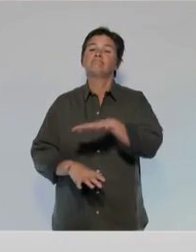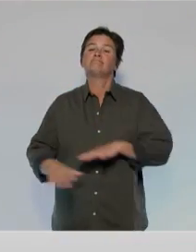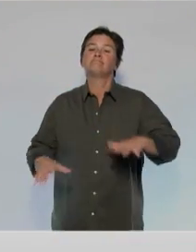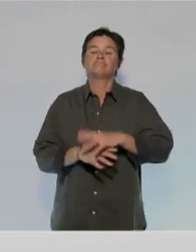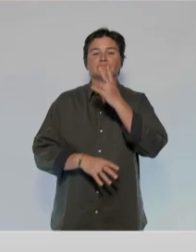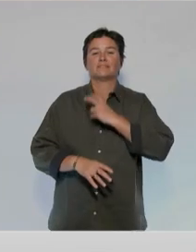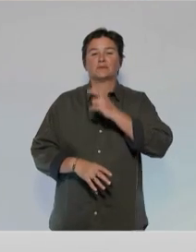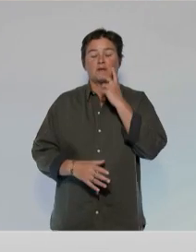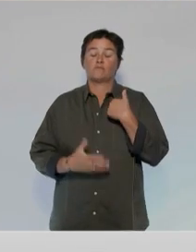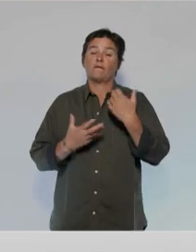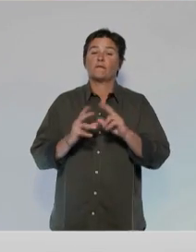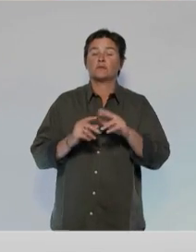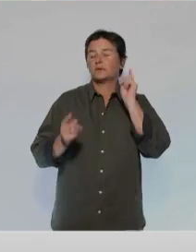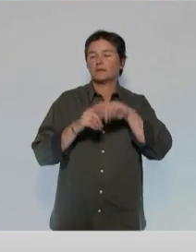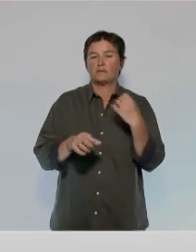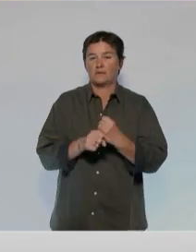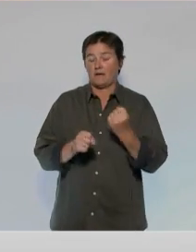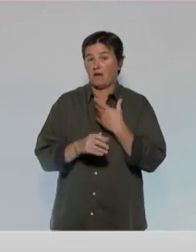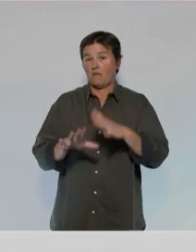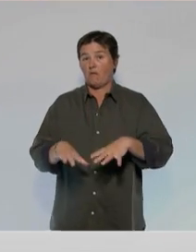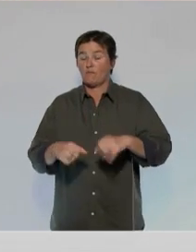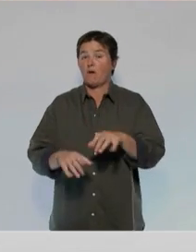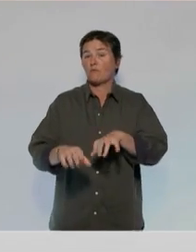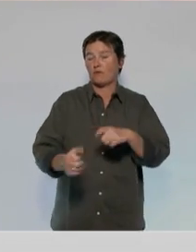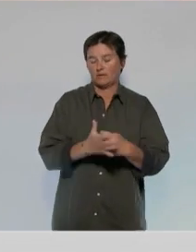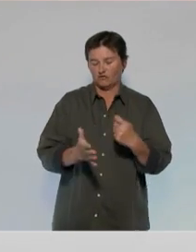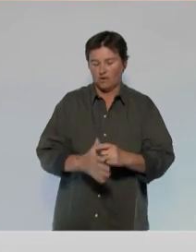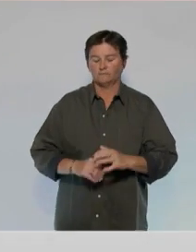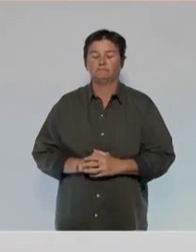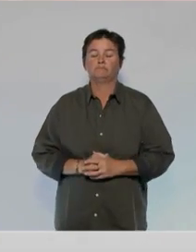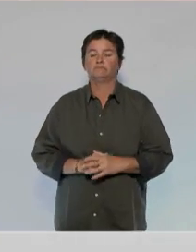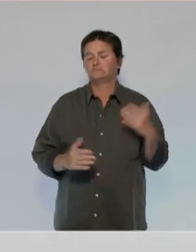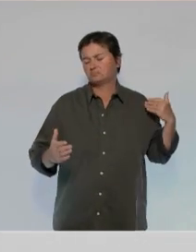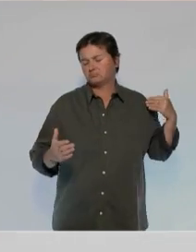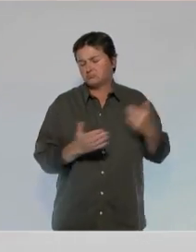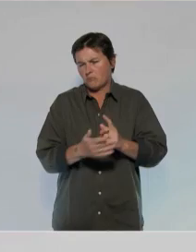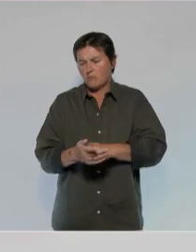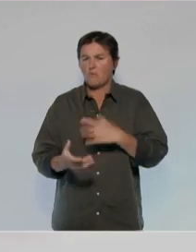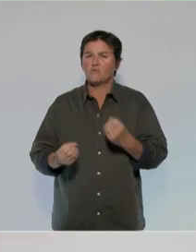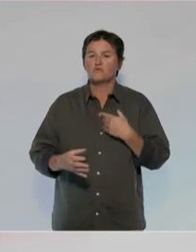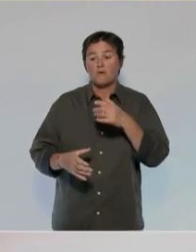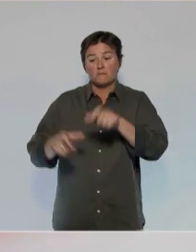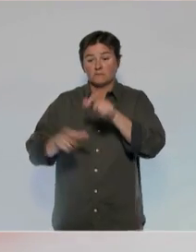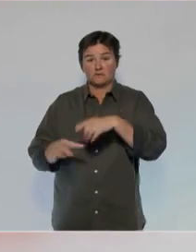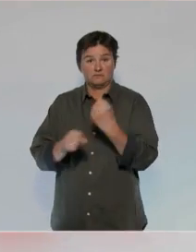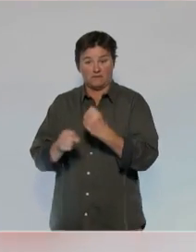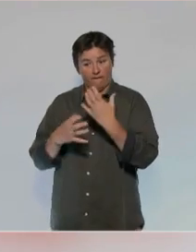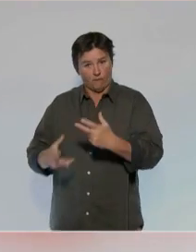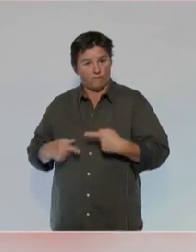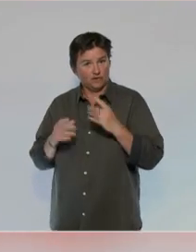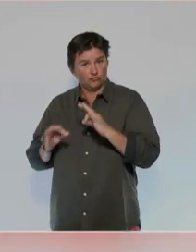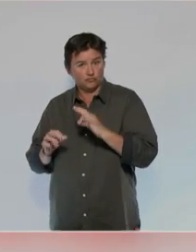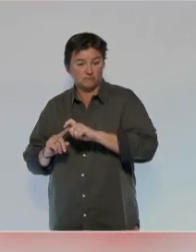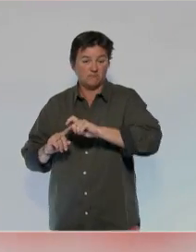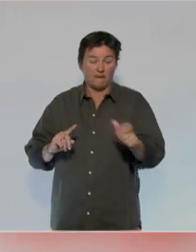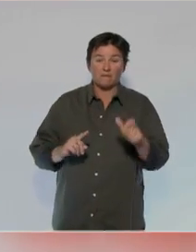Mes chers compatriotes, je veux vous parler de travail, d'emploi et de pouvoir d'achat. Depuis trop longtemps, on oppose ceux qui ont un travail et qui veulent